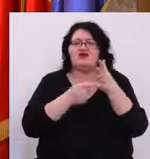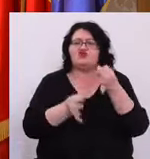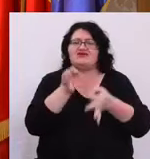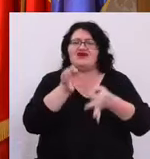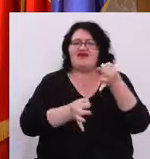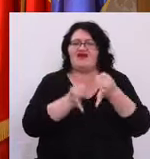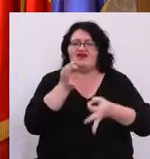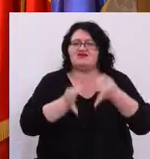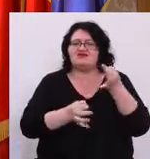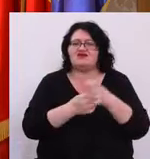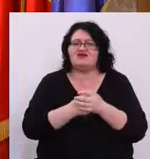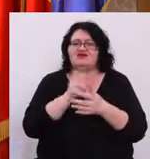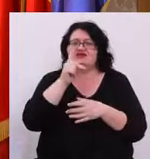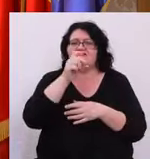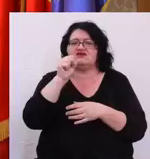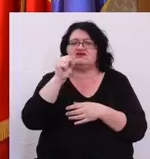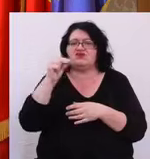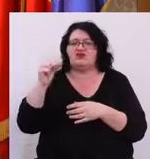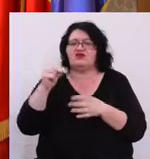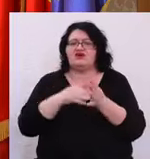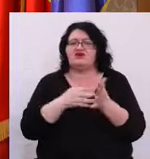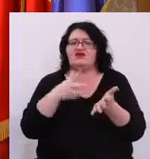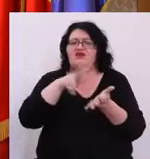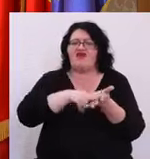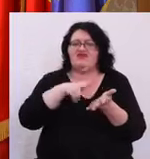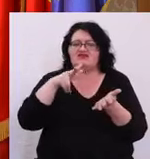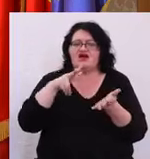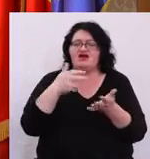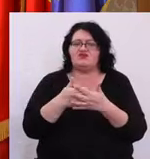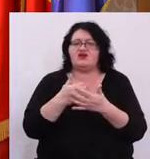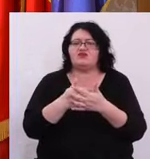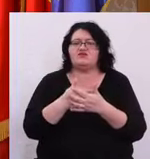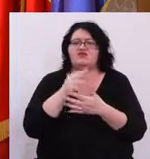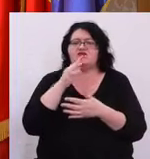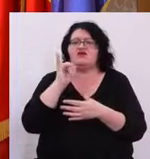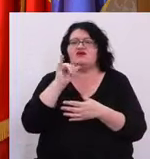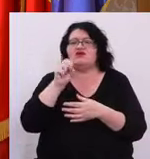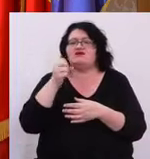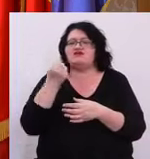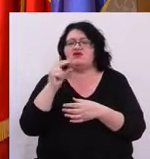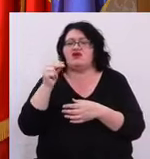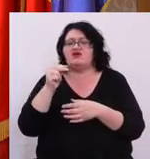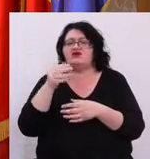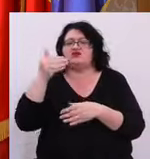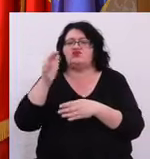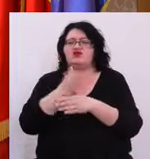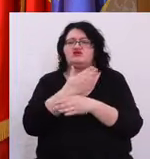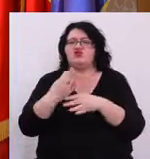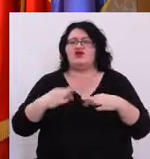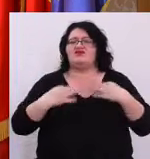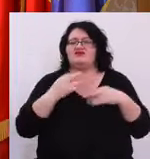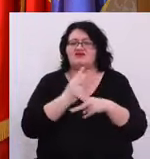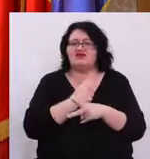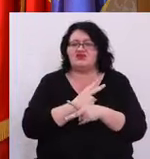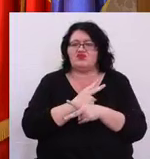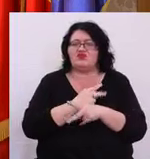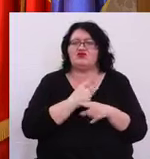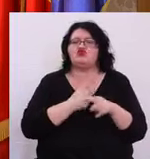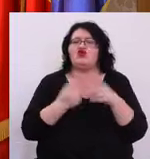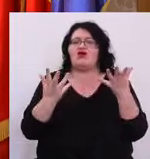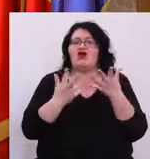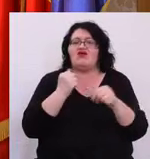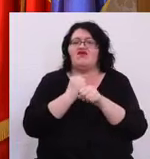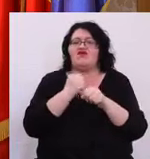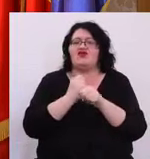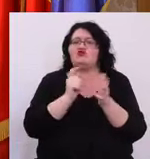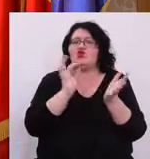analiză DSP Care trebuie avizată de INSP De Institutul Național de Sănătate Publică Și care